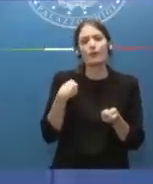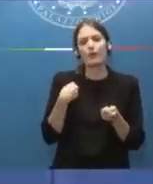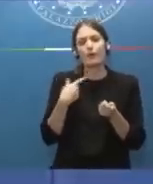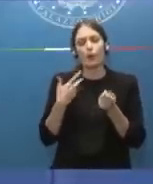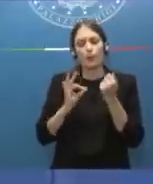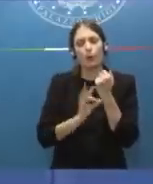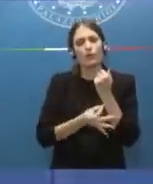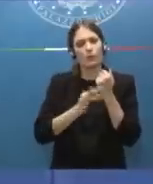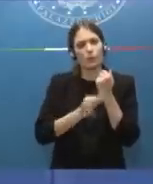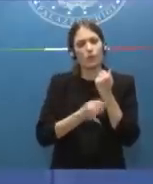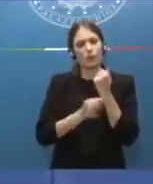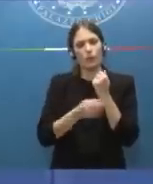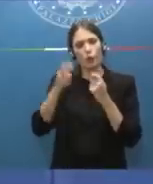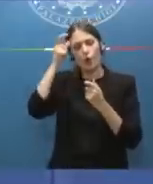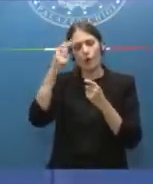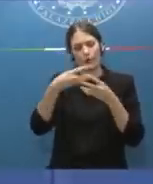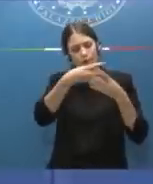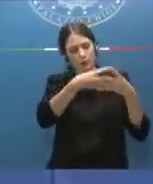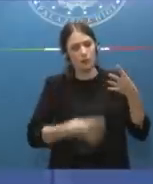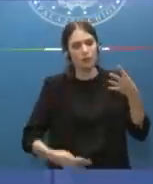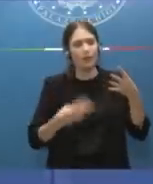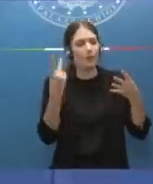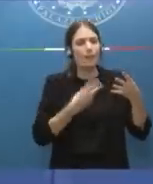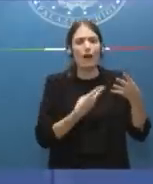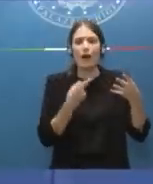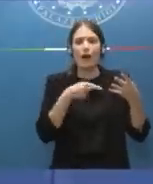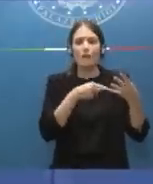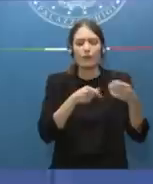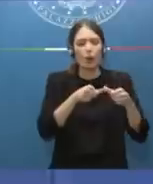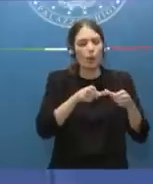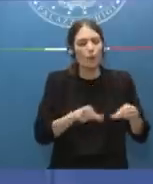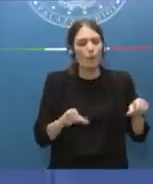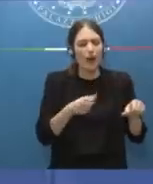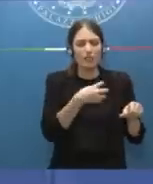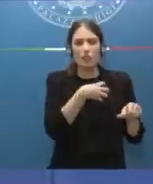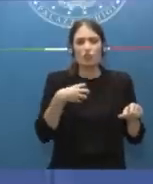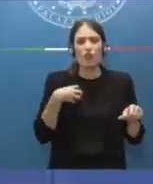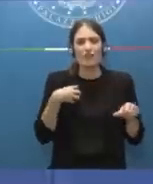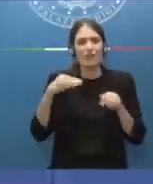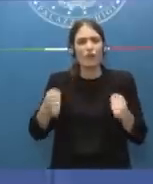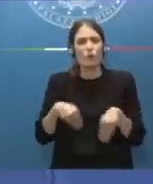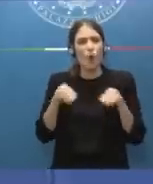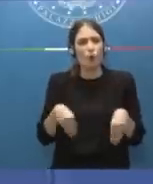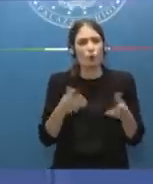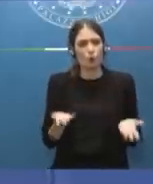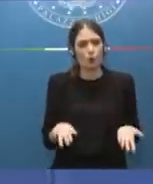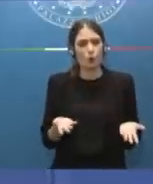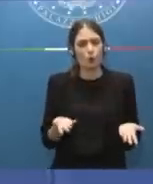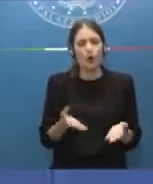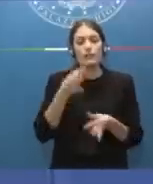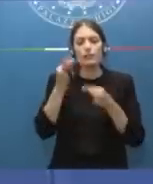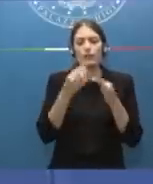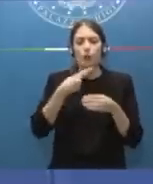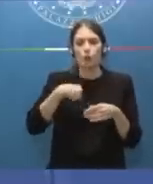presi dai governi che non avevano alla base alcuna evidenza scientifica. E poiché noi parlavamo di